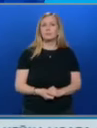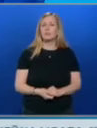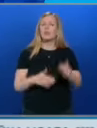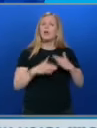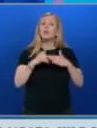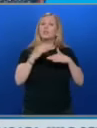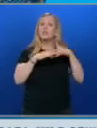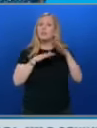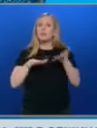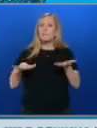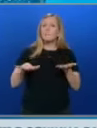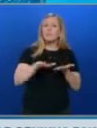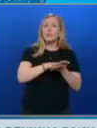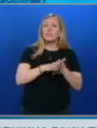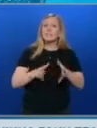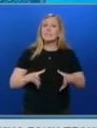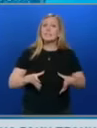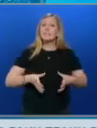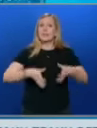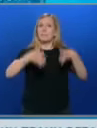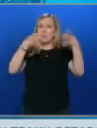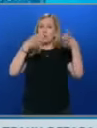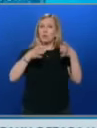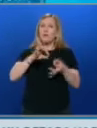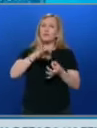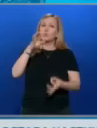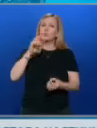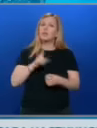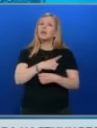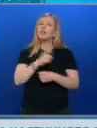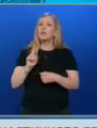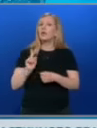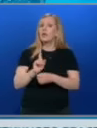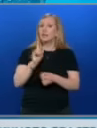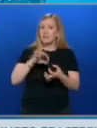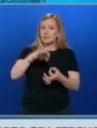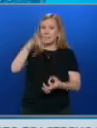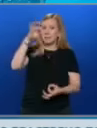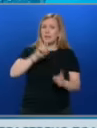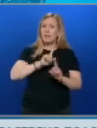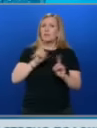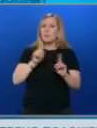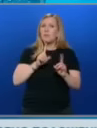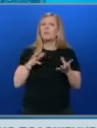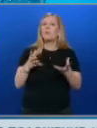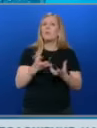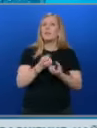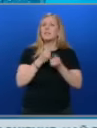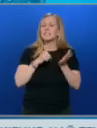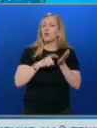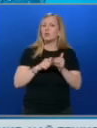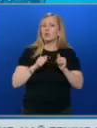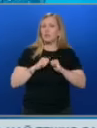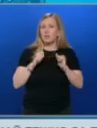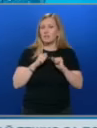Строителната площадка за изграждане на пилона за височина 111 метра в местността Рожен не попада в обхвата на Закона за